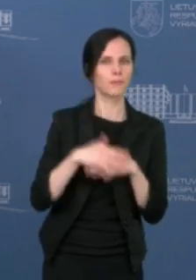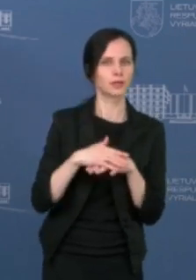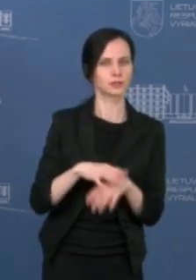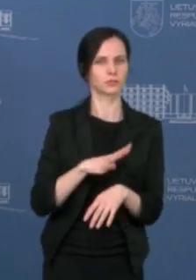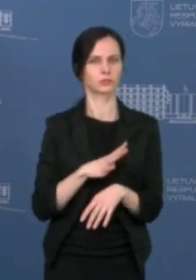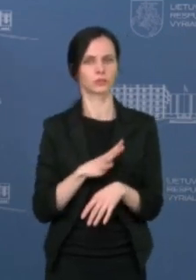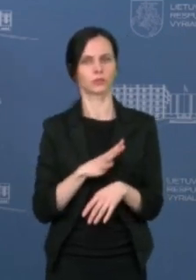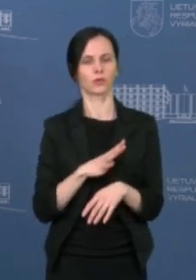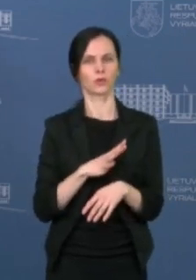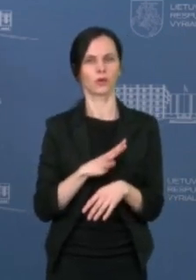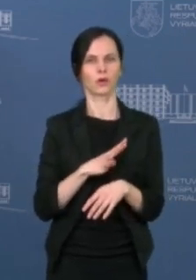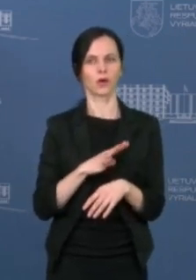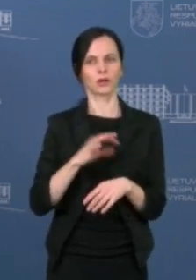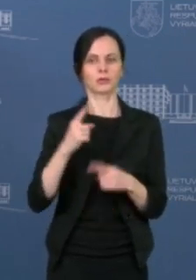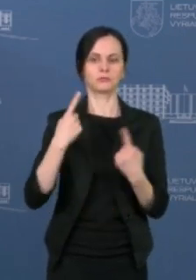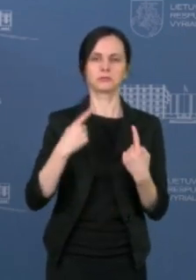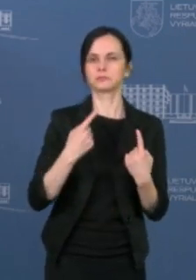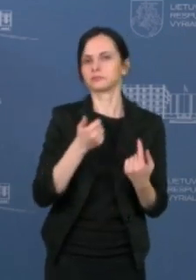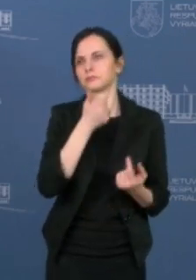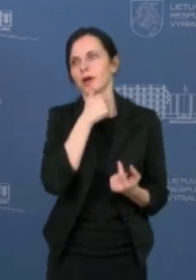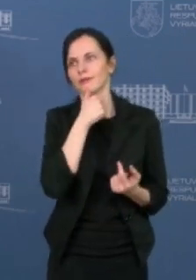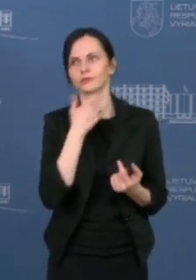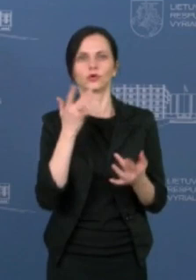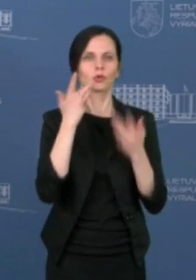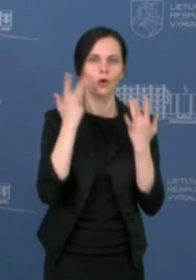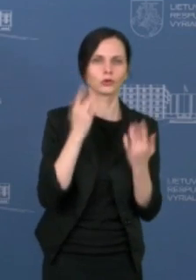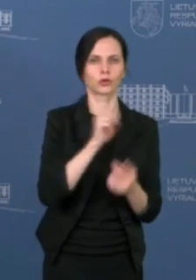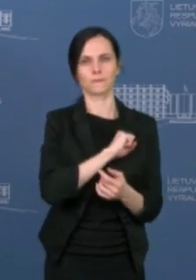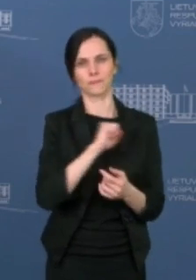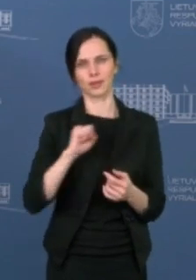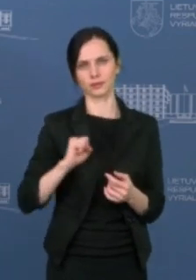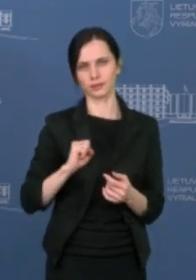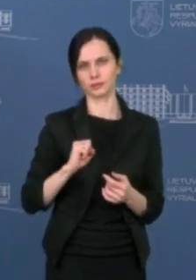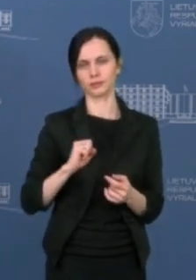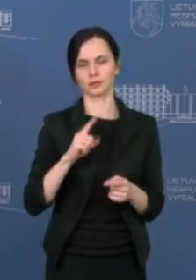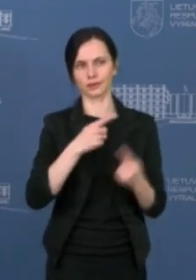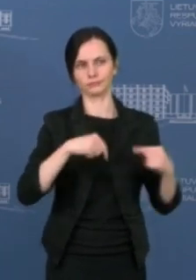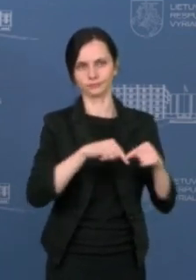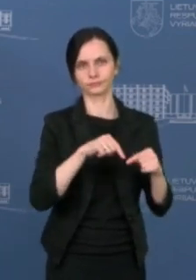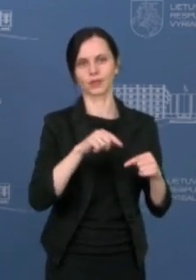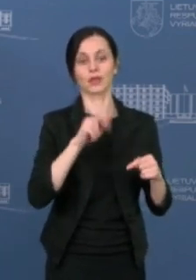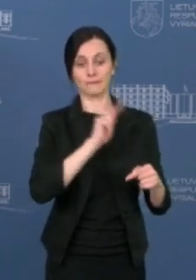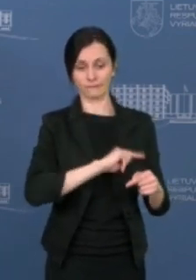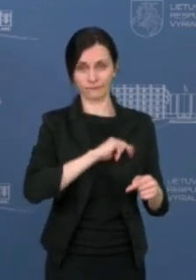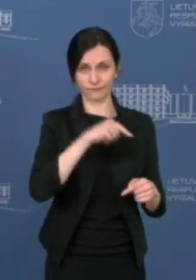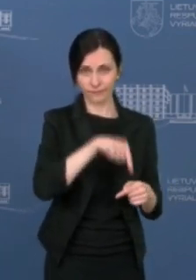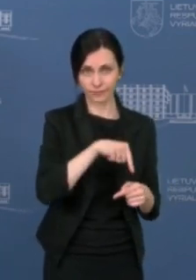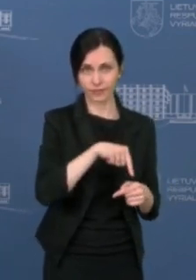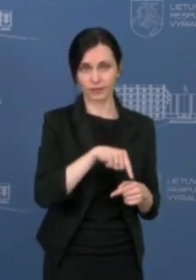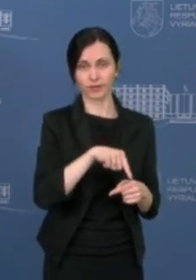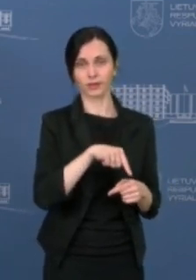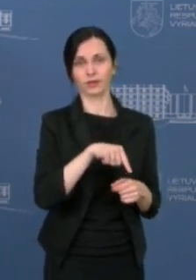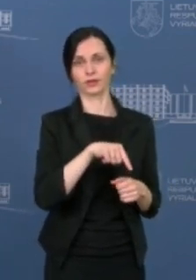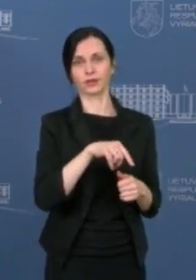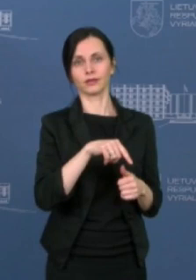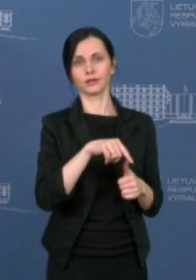kad kai kurios kitos panašios veiklos, kaip grožio medicina, tarkime, ar ne, jos veikia. Ten, aišku,